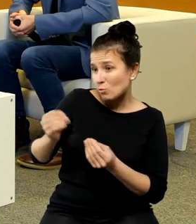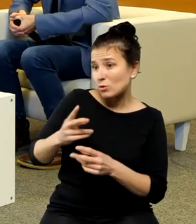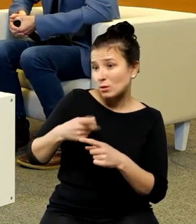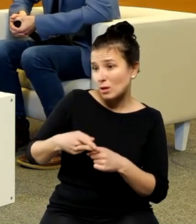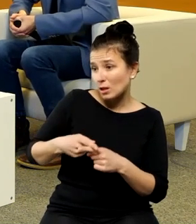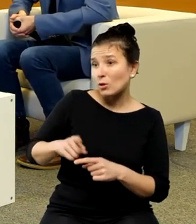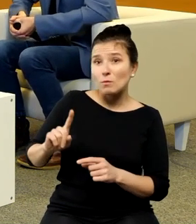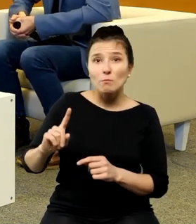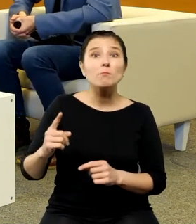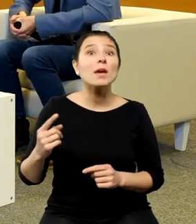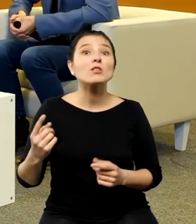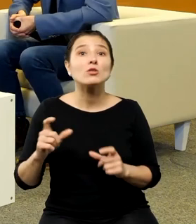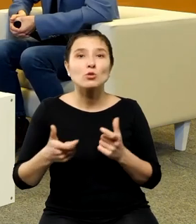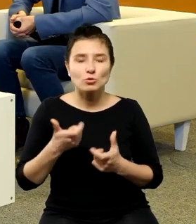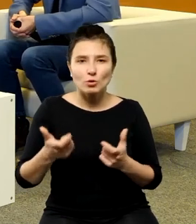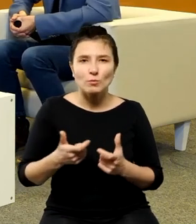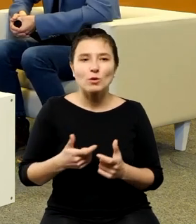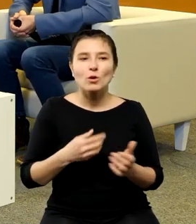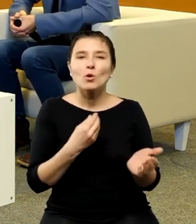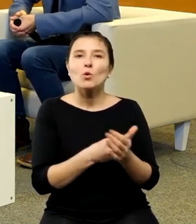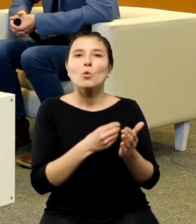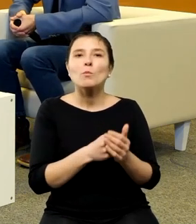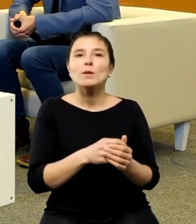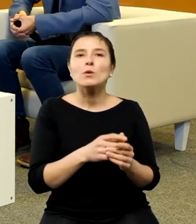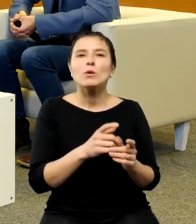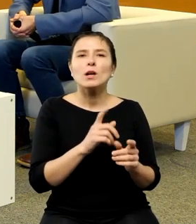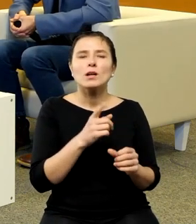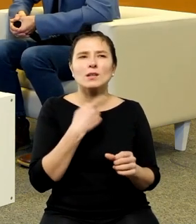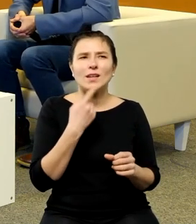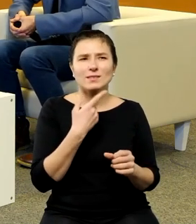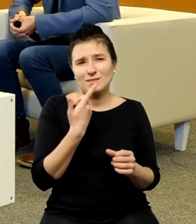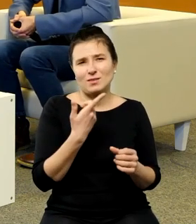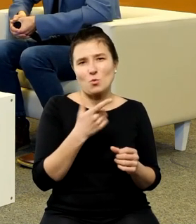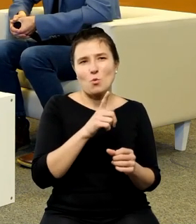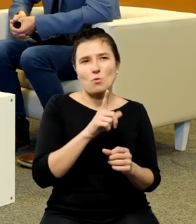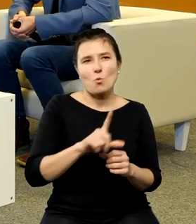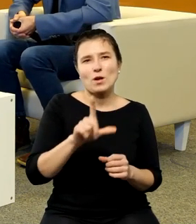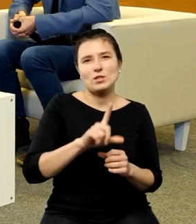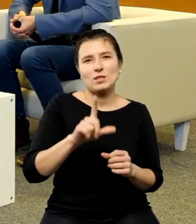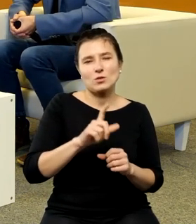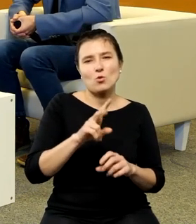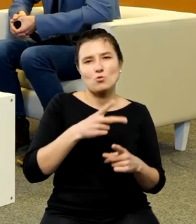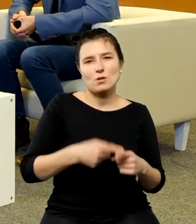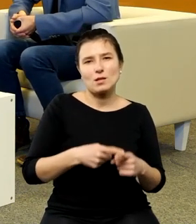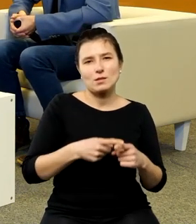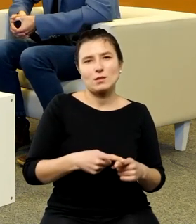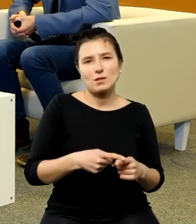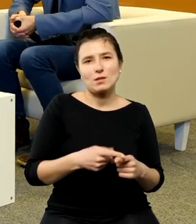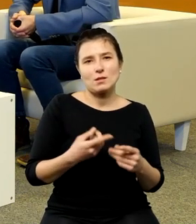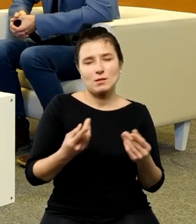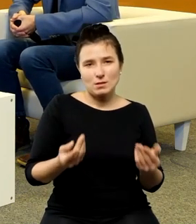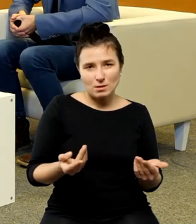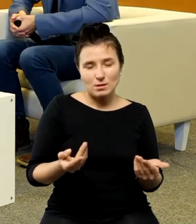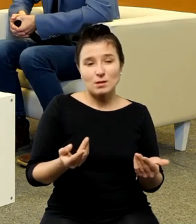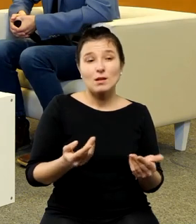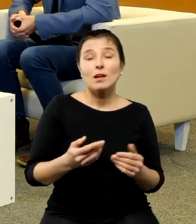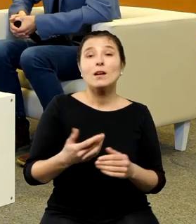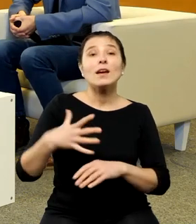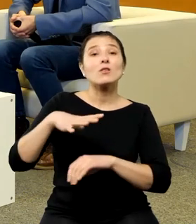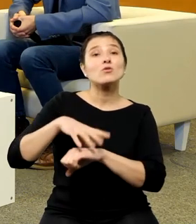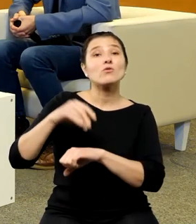pierwszy krok kupił język łacińsko-grecki i proszę Państwa jak Szwedzi